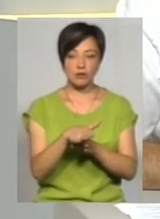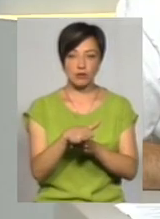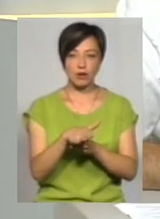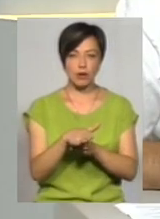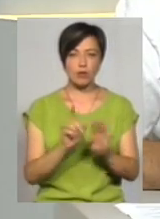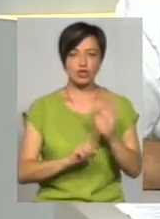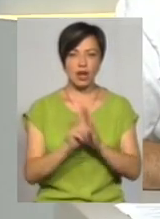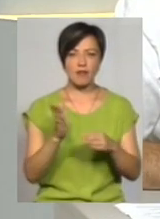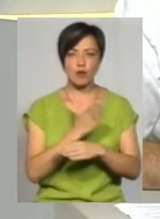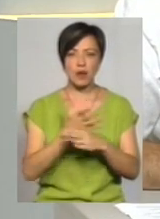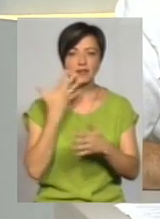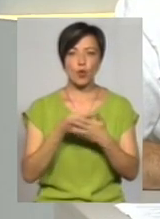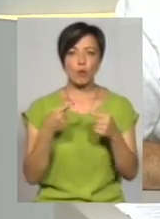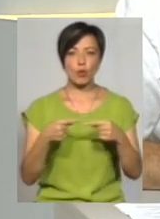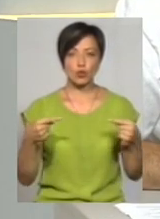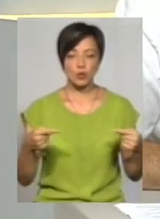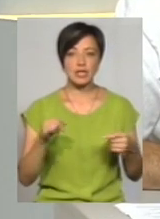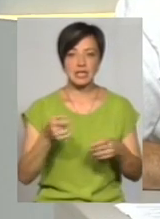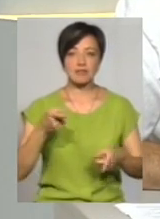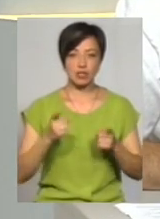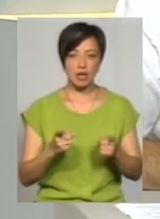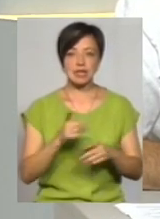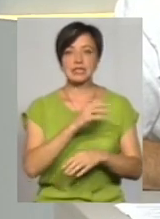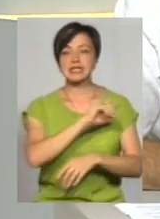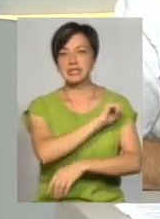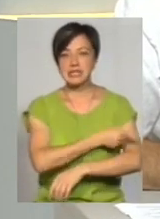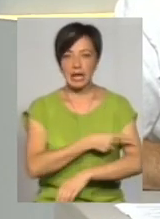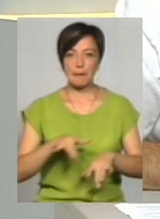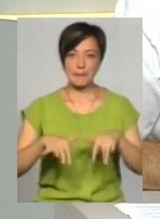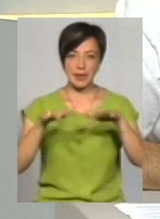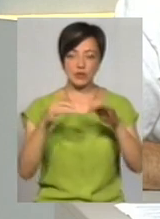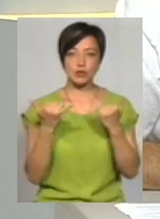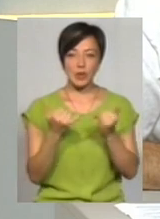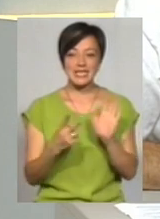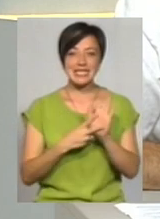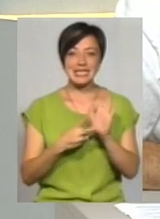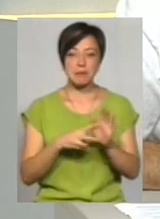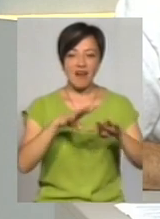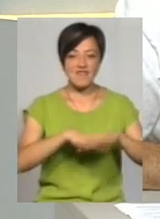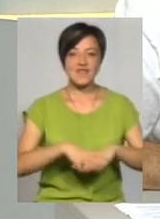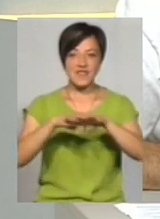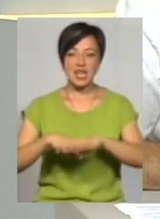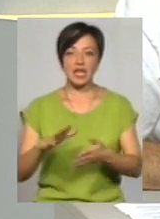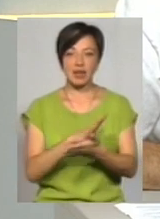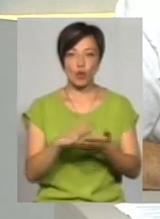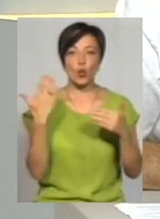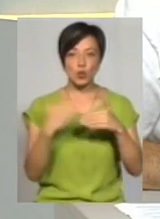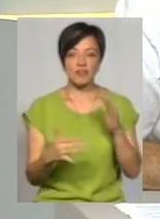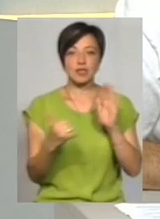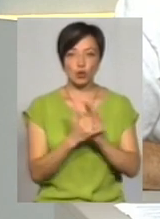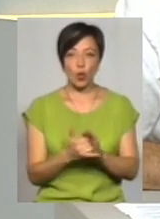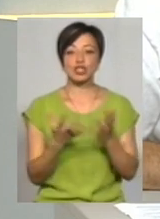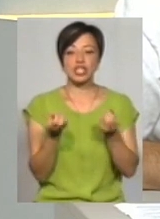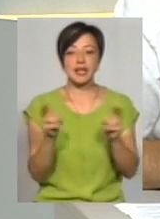почали виробляти свою продукцію і, звичайно, був сильний пил. На сьогоднішній день 7 фільтрів вже встановлено, залишилося 3 фільтри, які